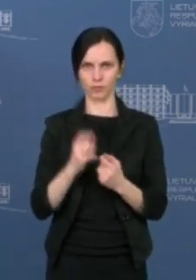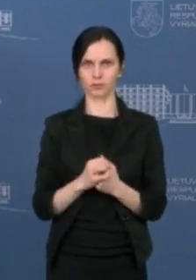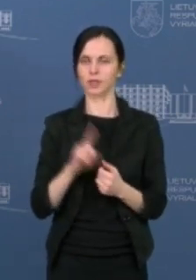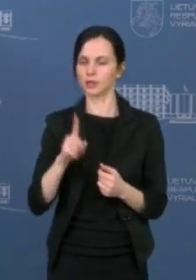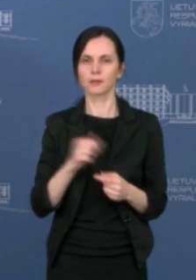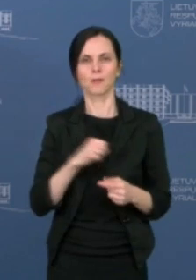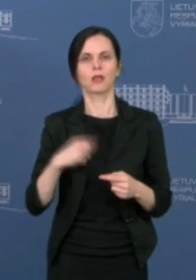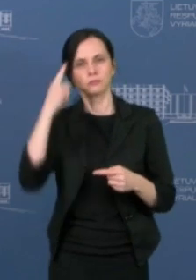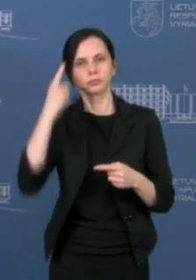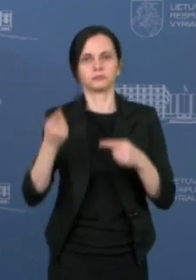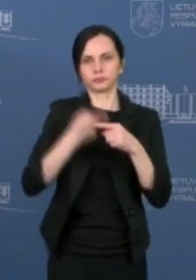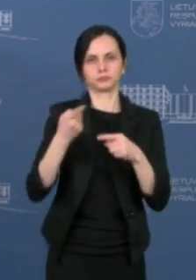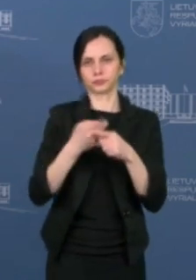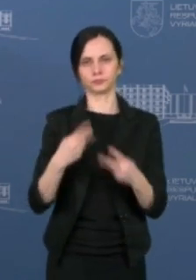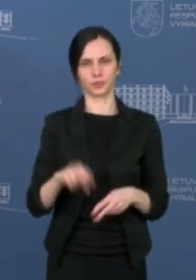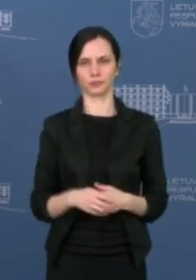neinterpretuoti.